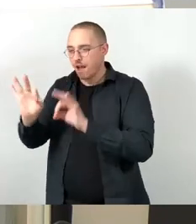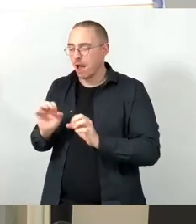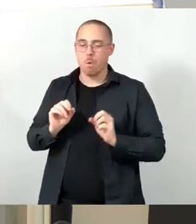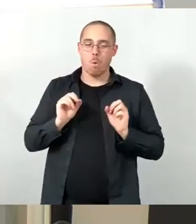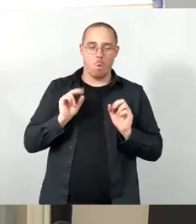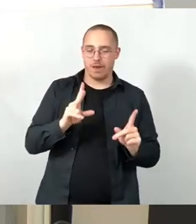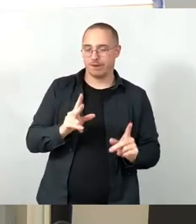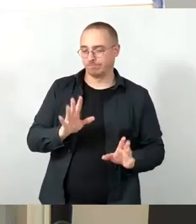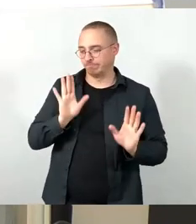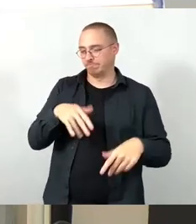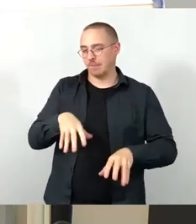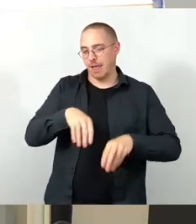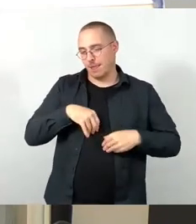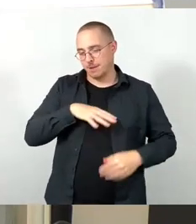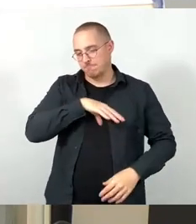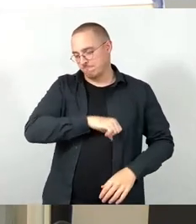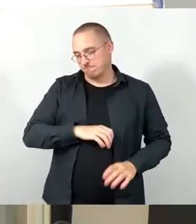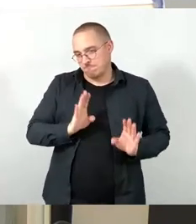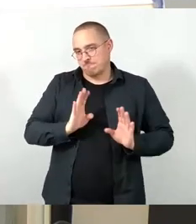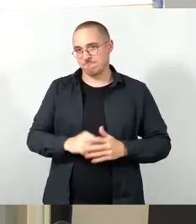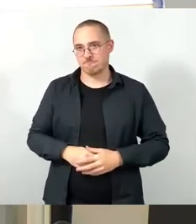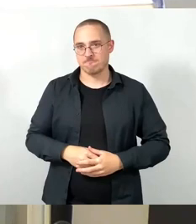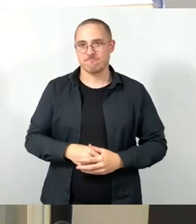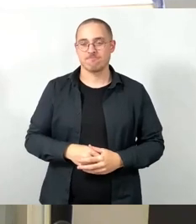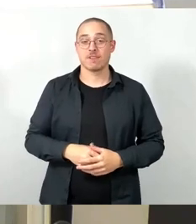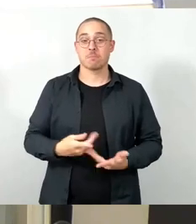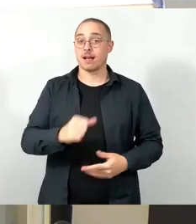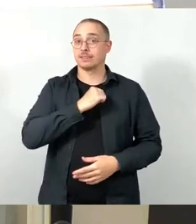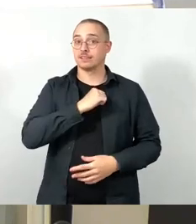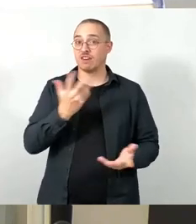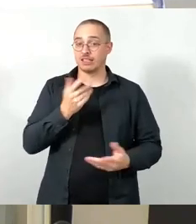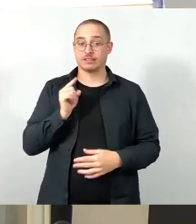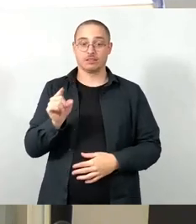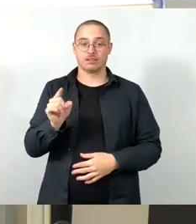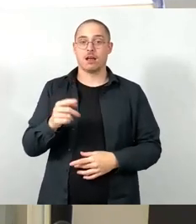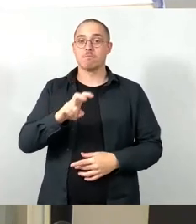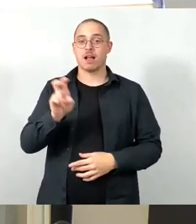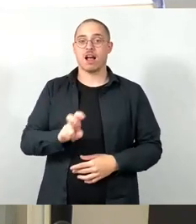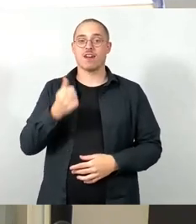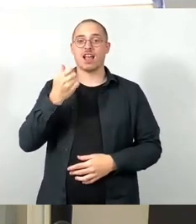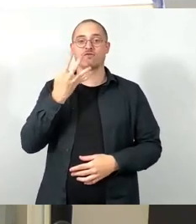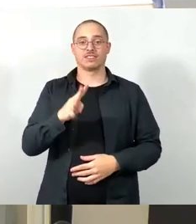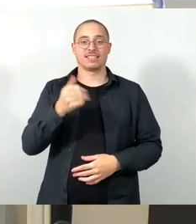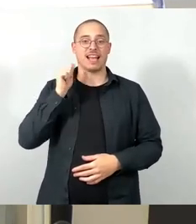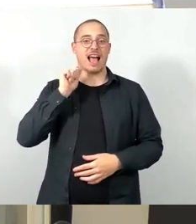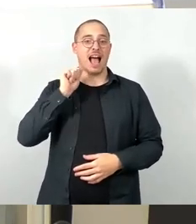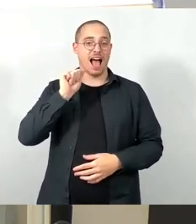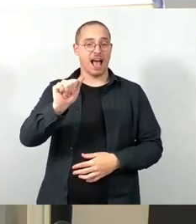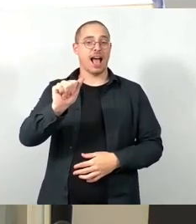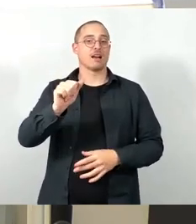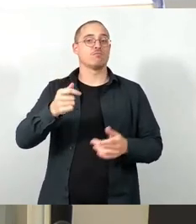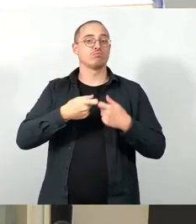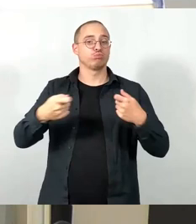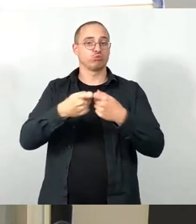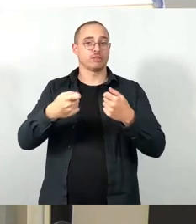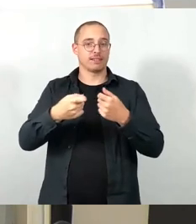gesagt, aber einmal ist natürlich interessant, Sie verweisen ja richtigerweise auf den Paragraphen 41a des Bundesnaturschutzgesetzes, Beleuchtung